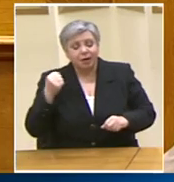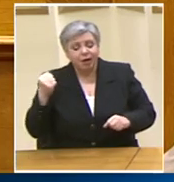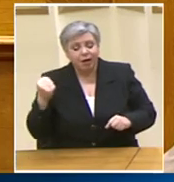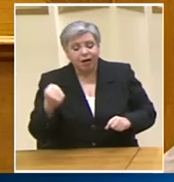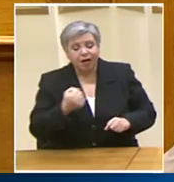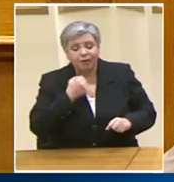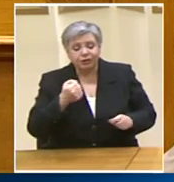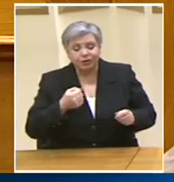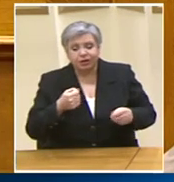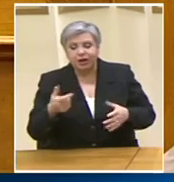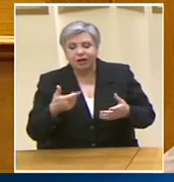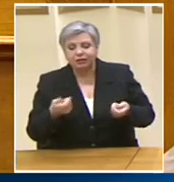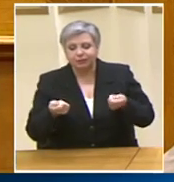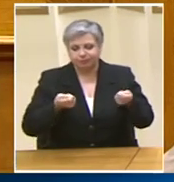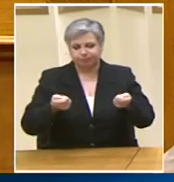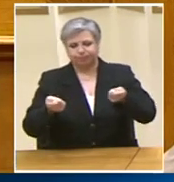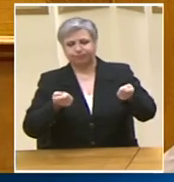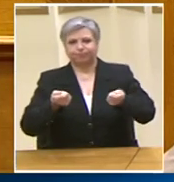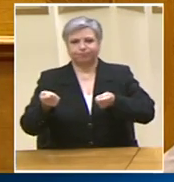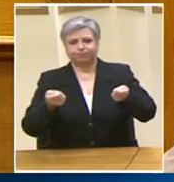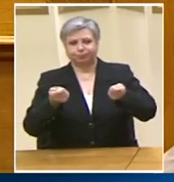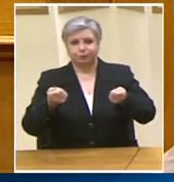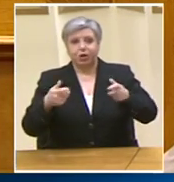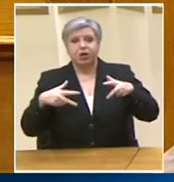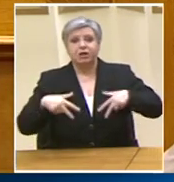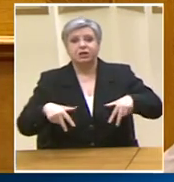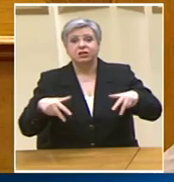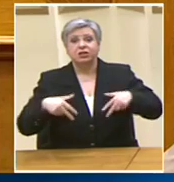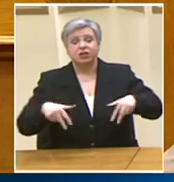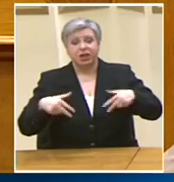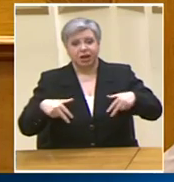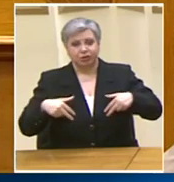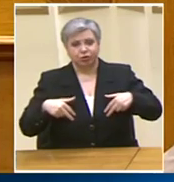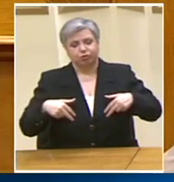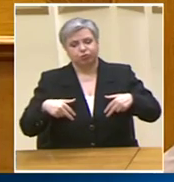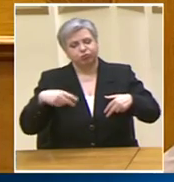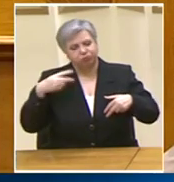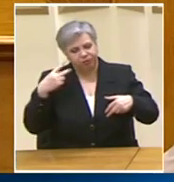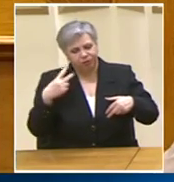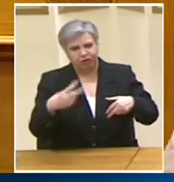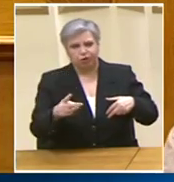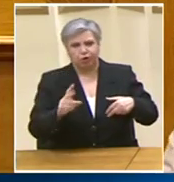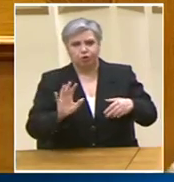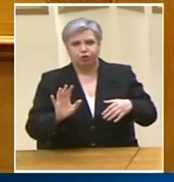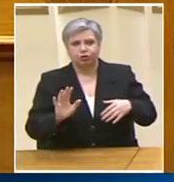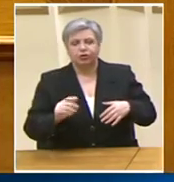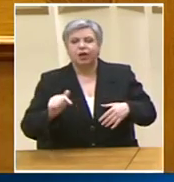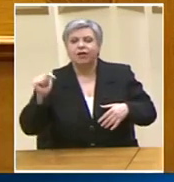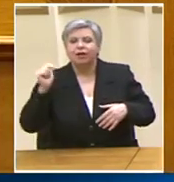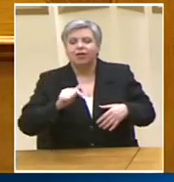Και βαθιά κομματικό κράτος Είχατε κάνει μια σοβαρή προετοιμασία